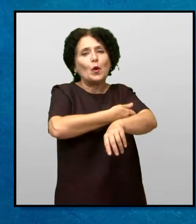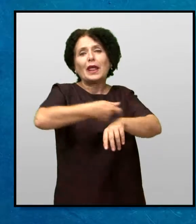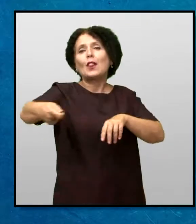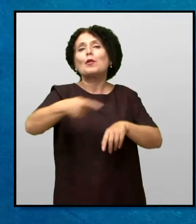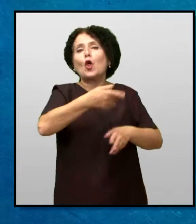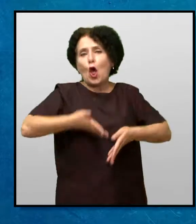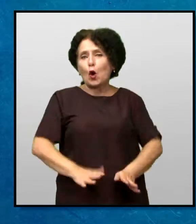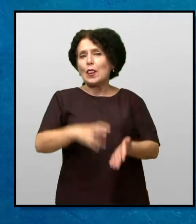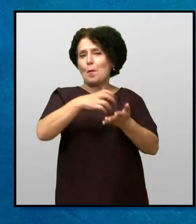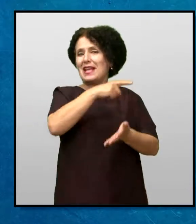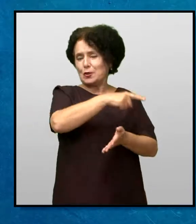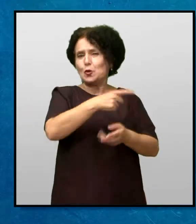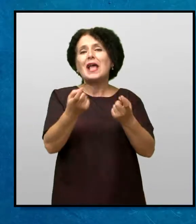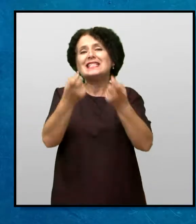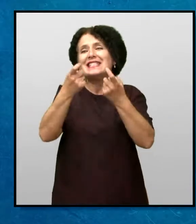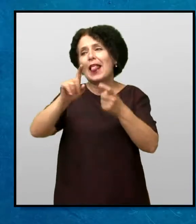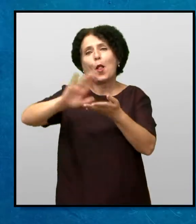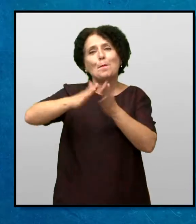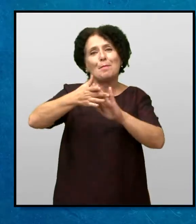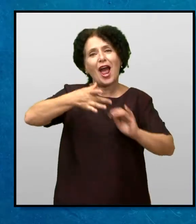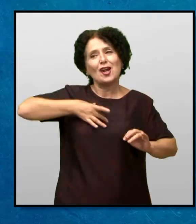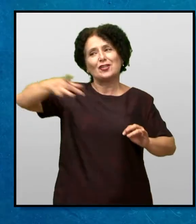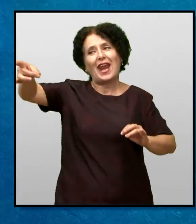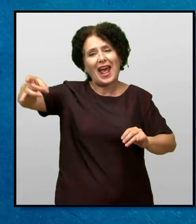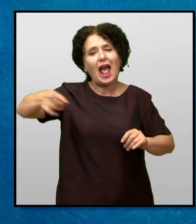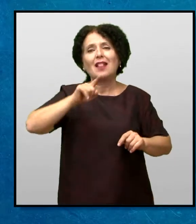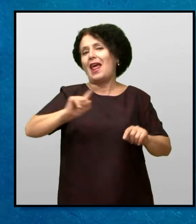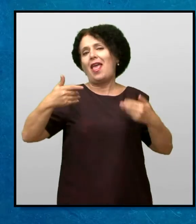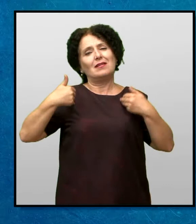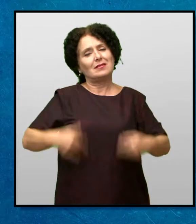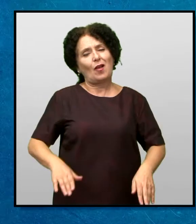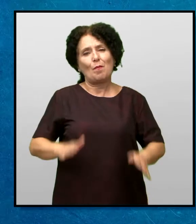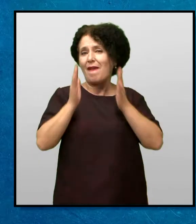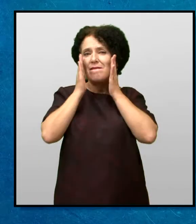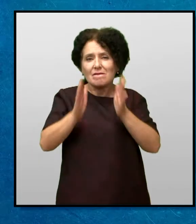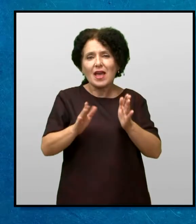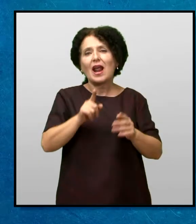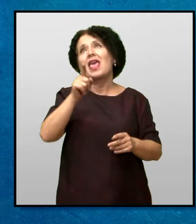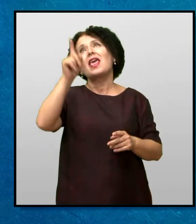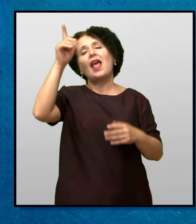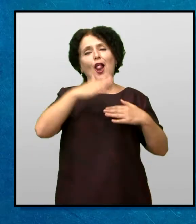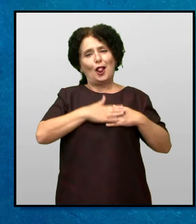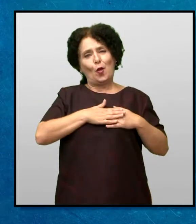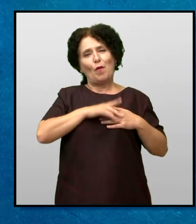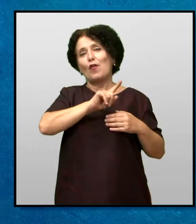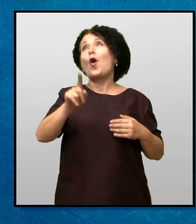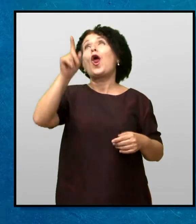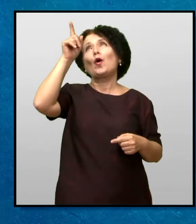далечено неколку километри од незинато родно место Мери никогаш не ја загуби својата вера и любов кон